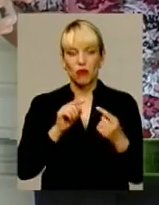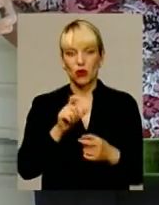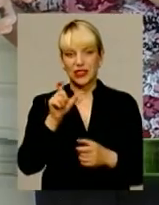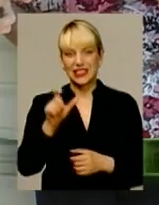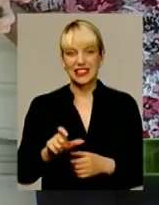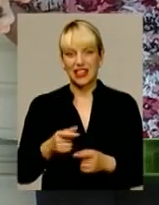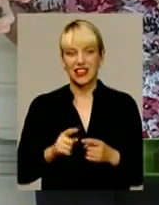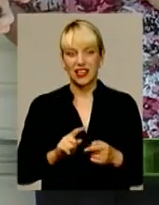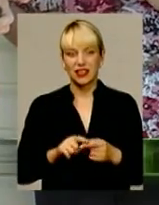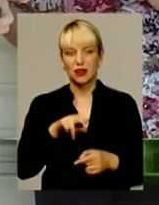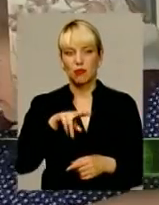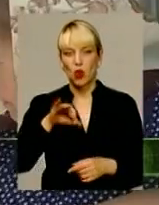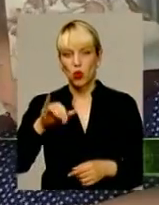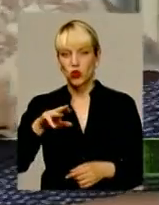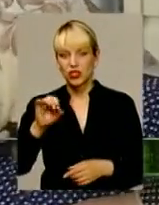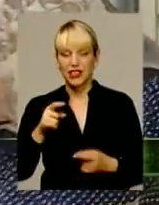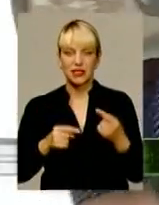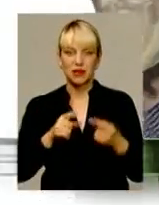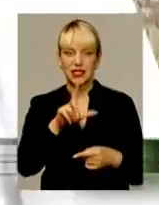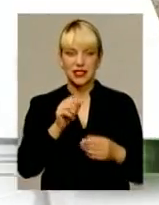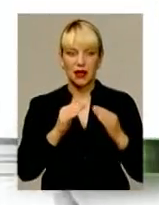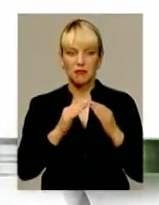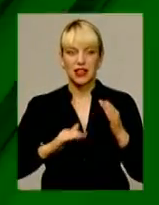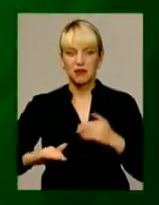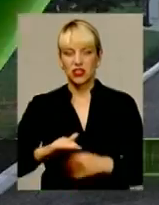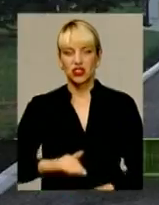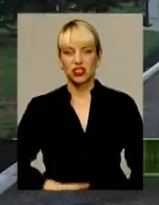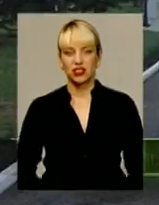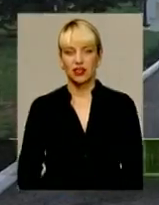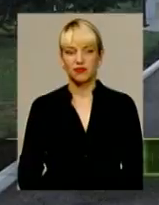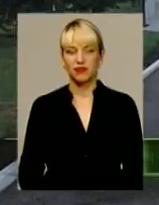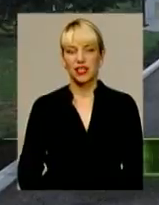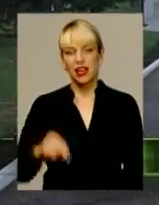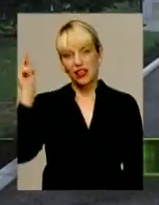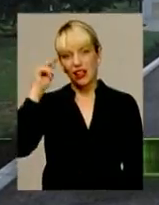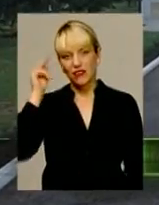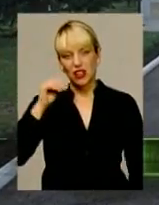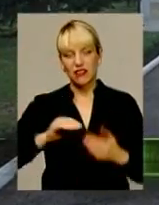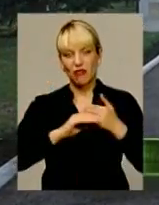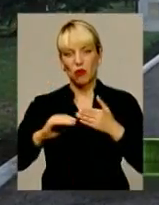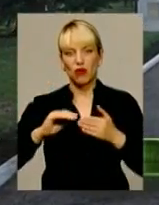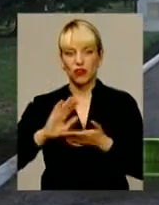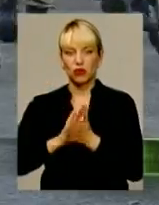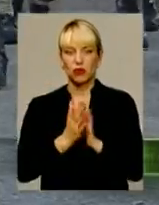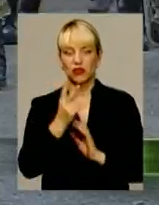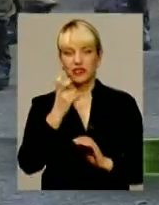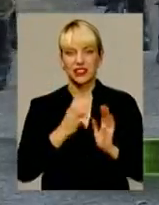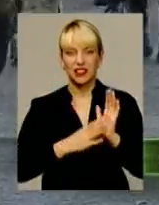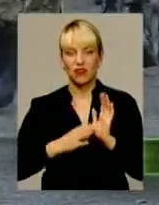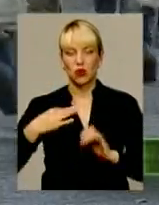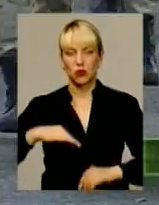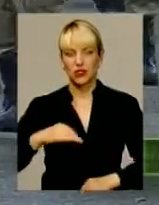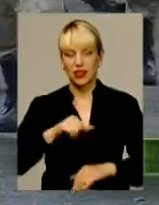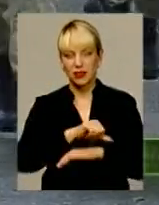У Клужному Ізяславського району сперечаються за приміщення. Навчання в польових умовах. 290 курсантів